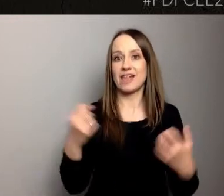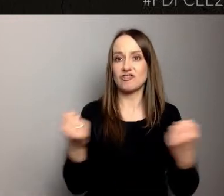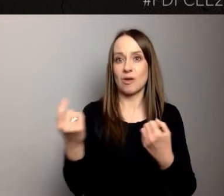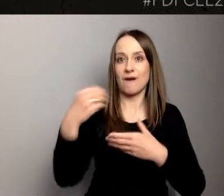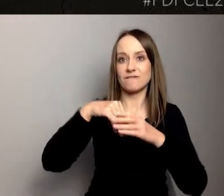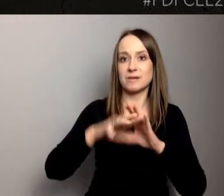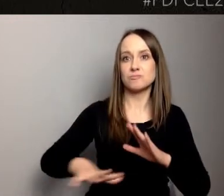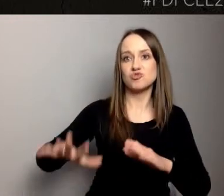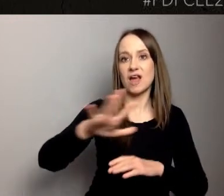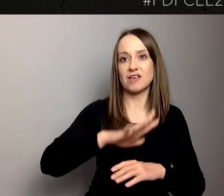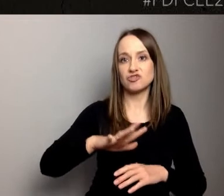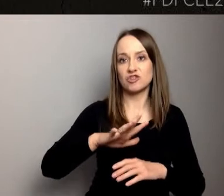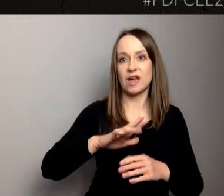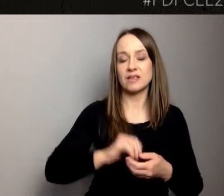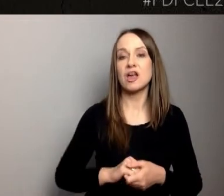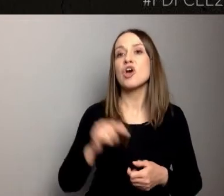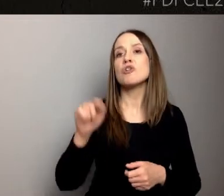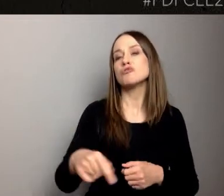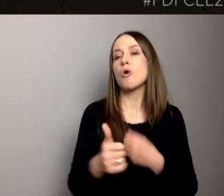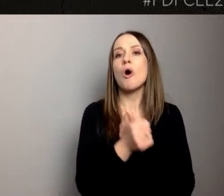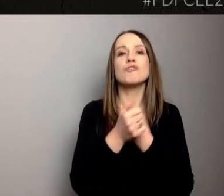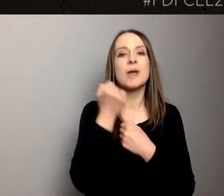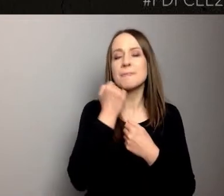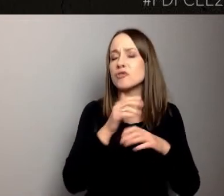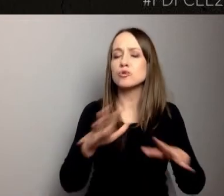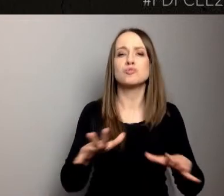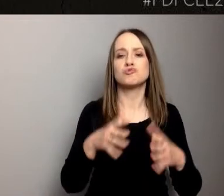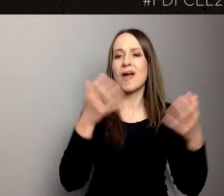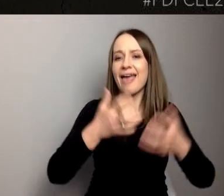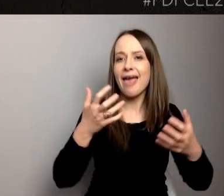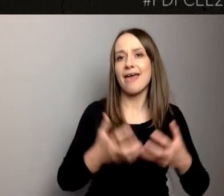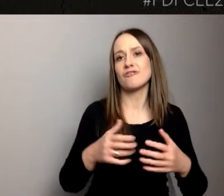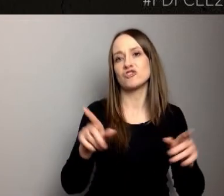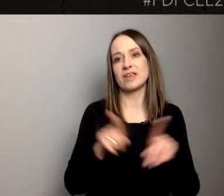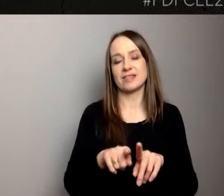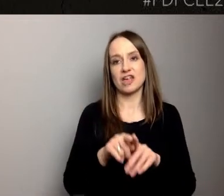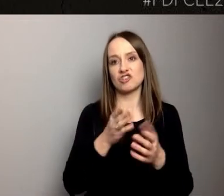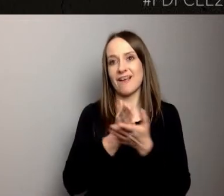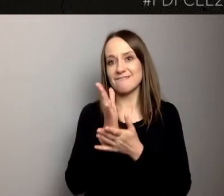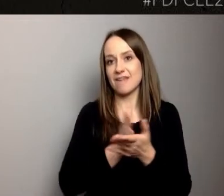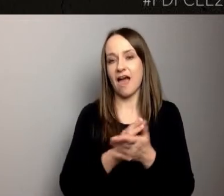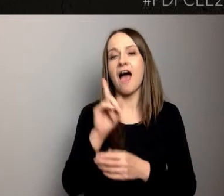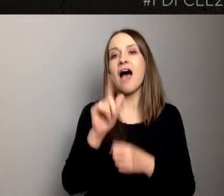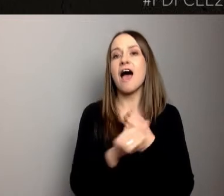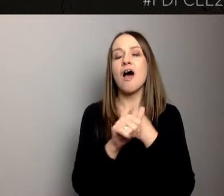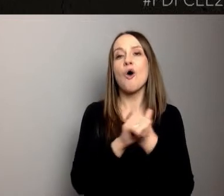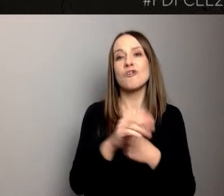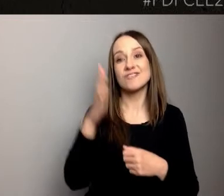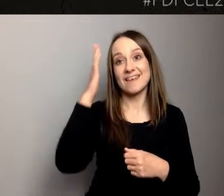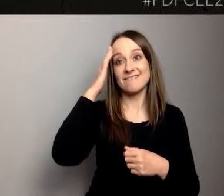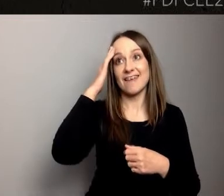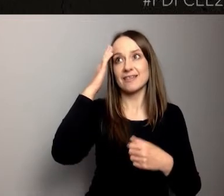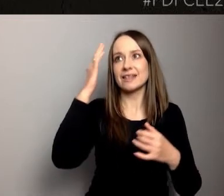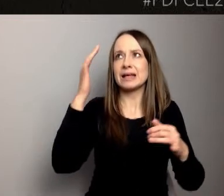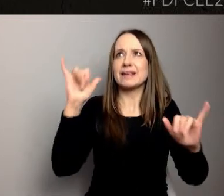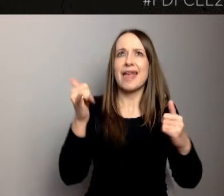mają bardzo dużo chęci i bardzo dużo wiary, ale wiedza na temat tego, jak zdobywać informacje, dane